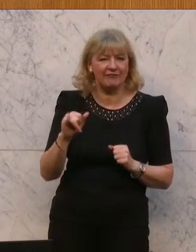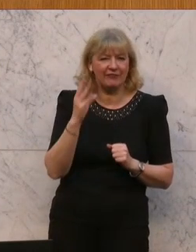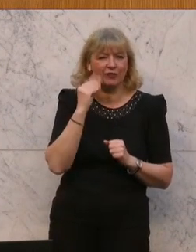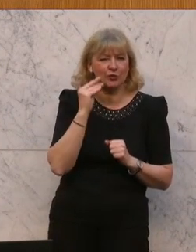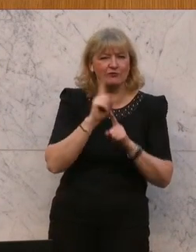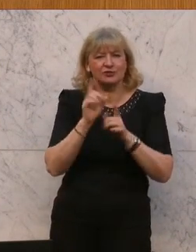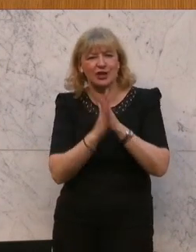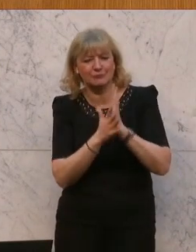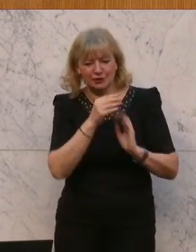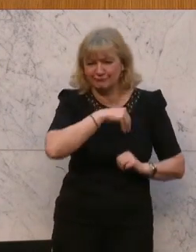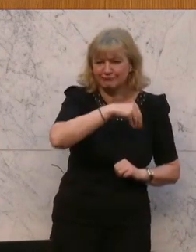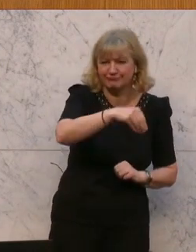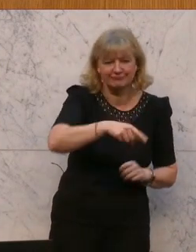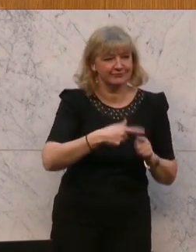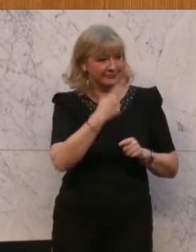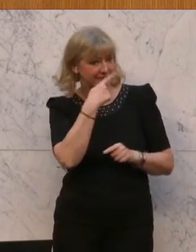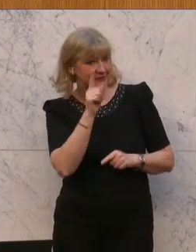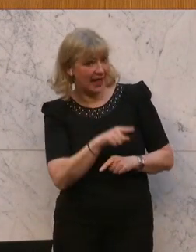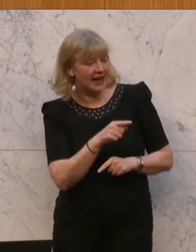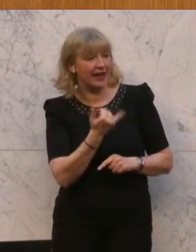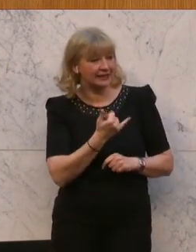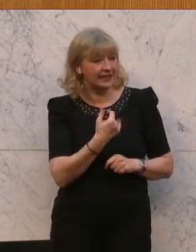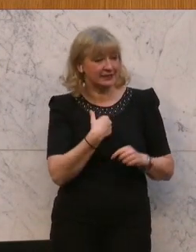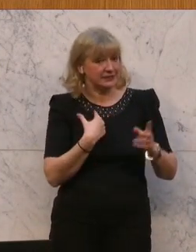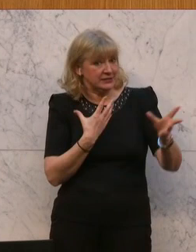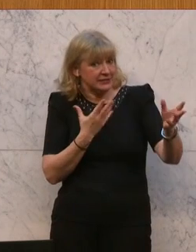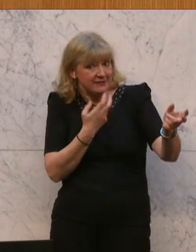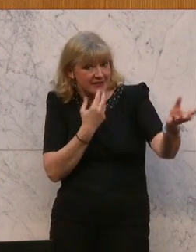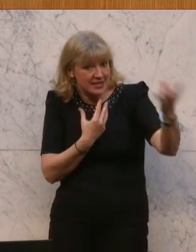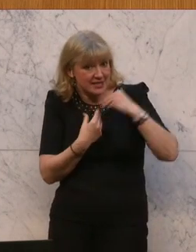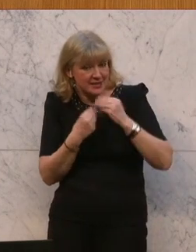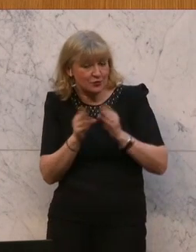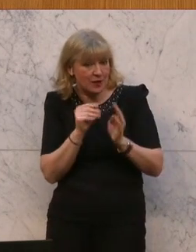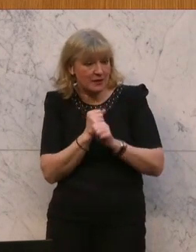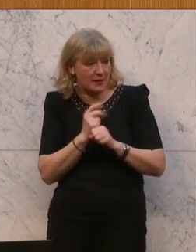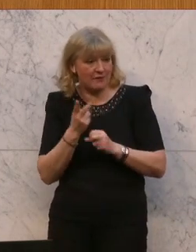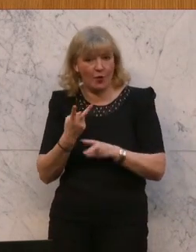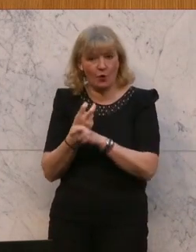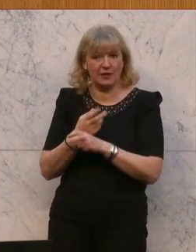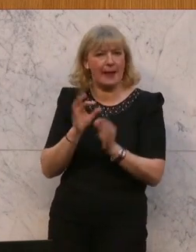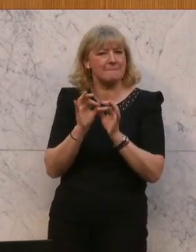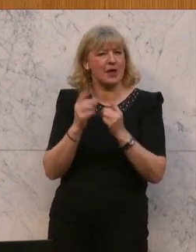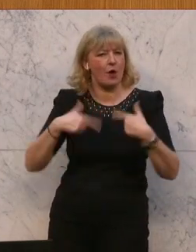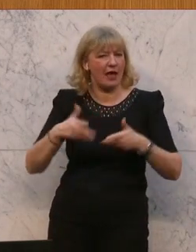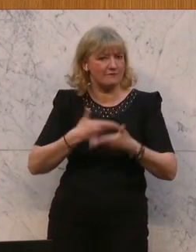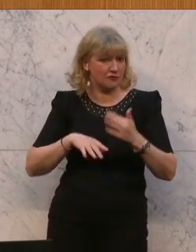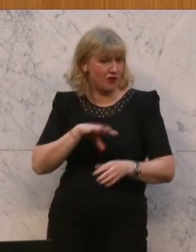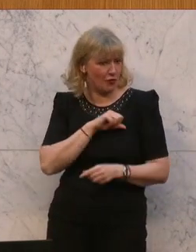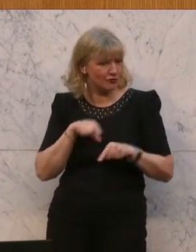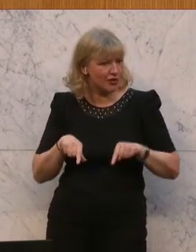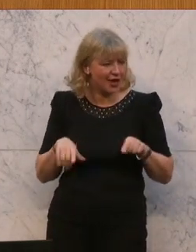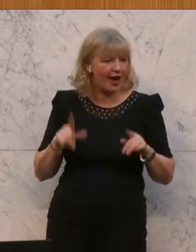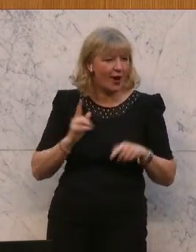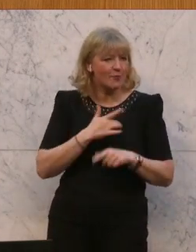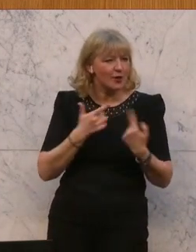großem Stil. Und Thailand sucht mit uns Zusammenarbeit, weil Österreich im Rahmen der Biolandwirtschaft sehr erfolgreich ist, insbesondere auch das